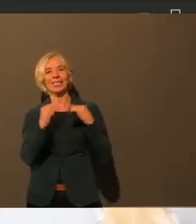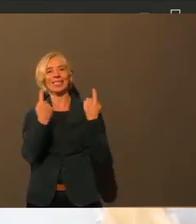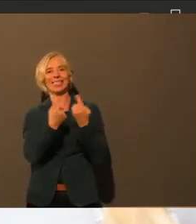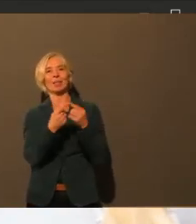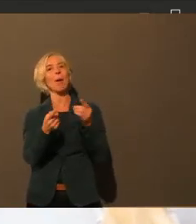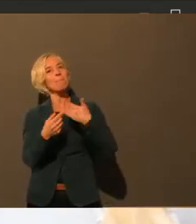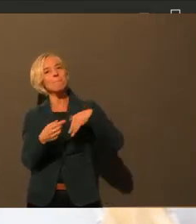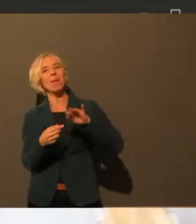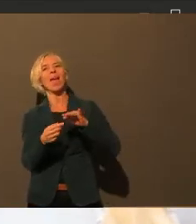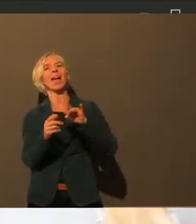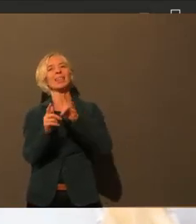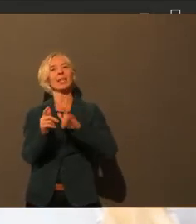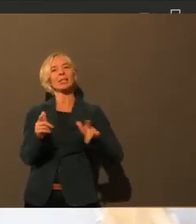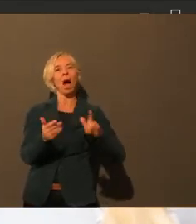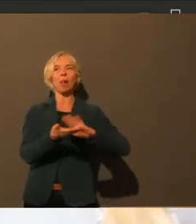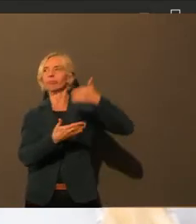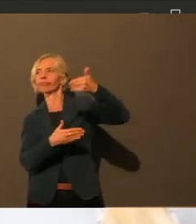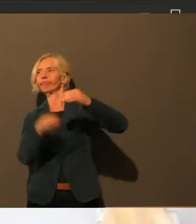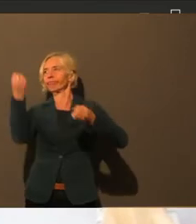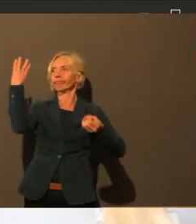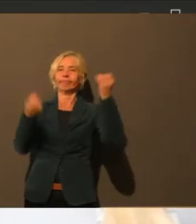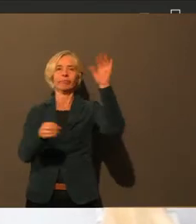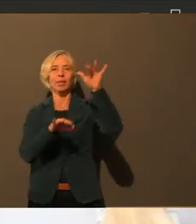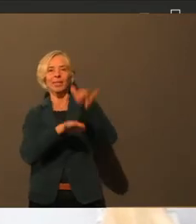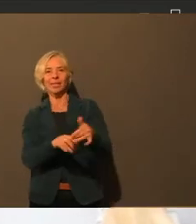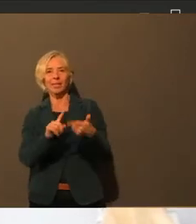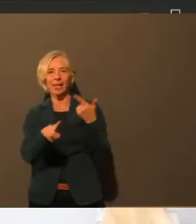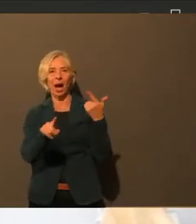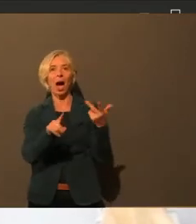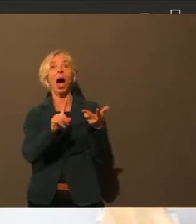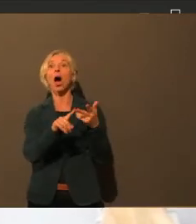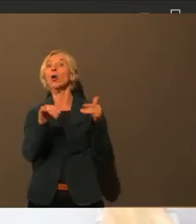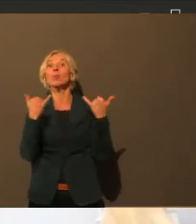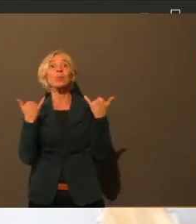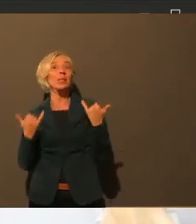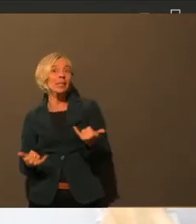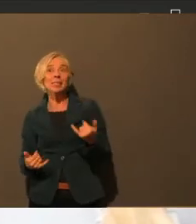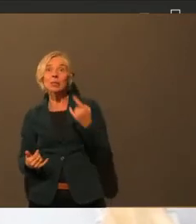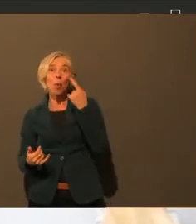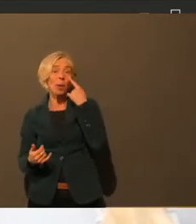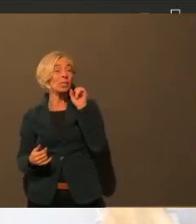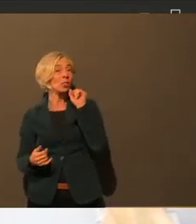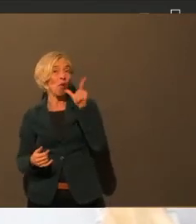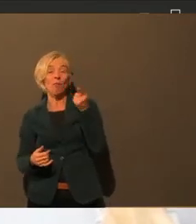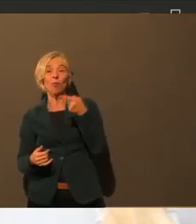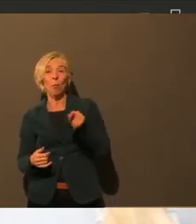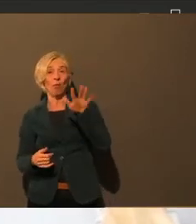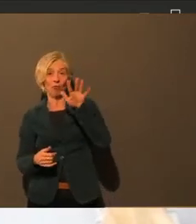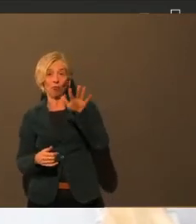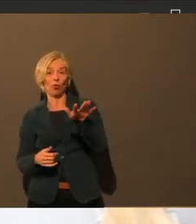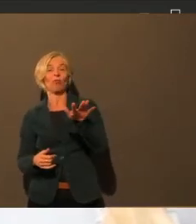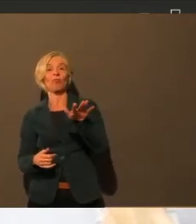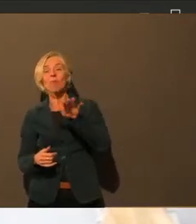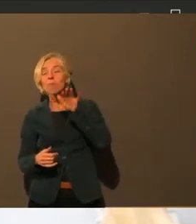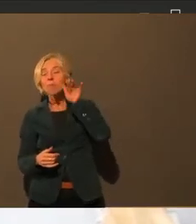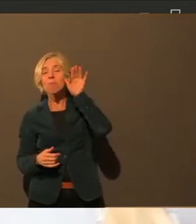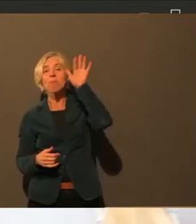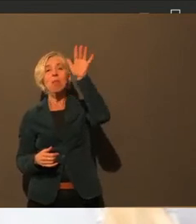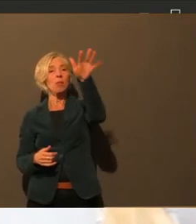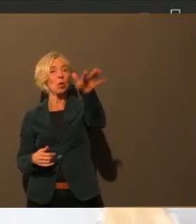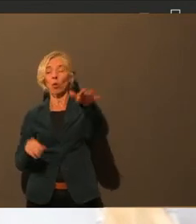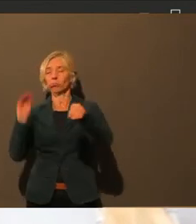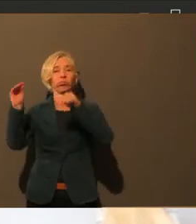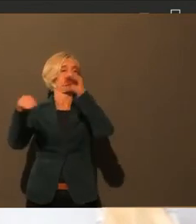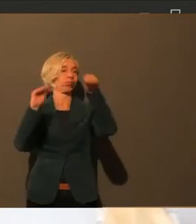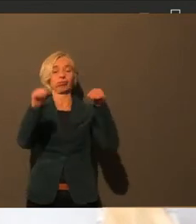die Inhouse-Vernetzung wird gerade in einer Höhe von 12,5 Millionen. Also Sie sehen an dem großen Betrag auch schon, wie viel da zu tun